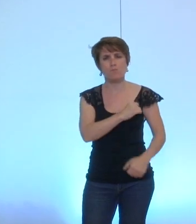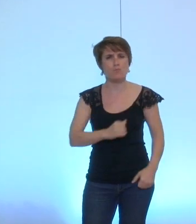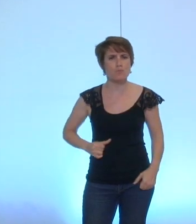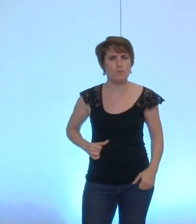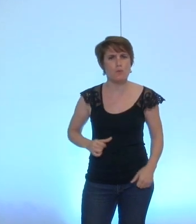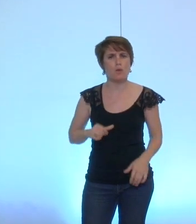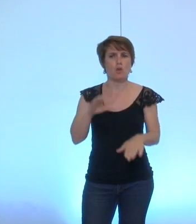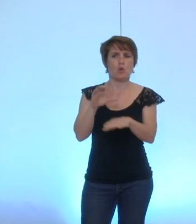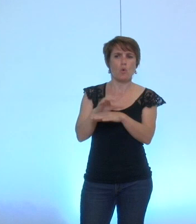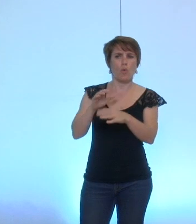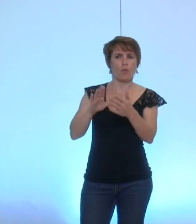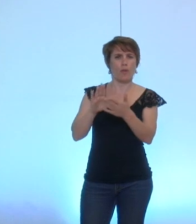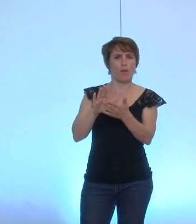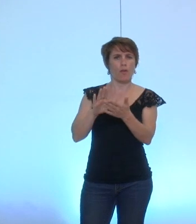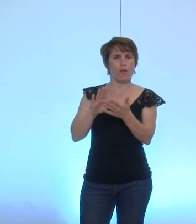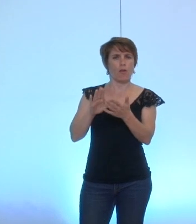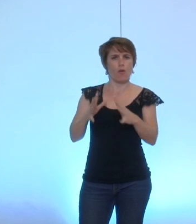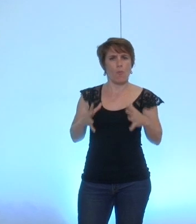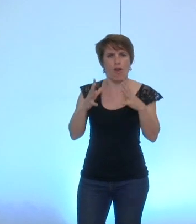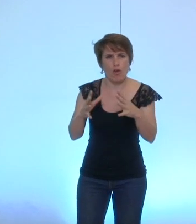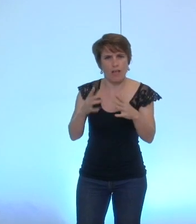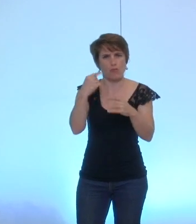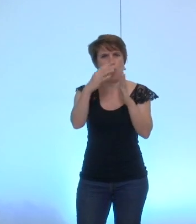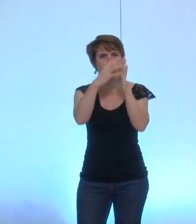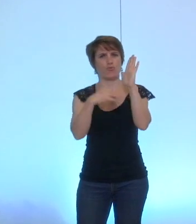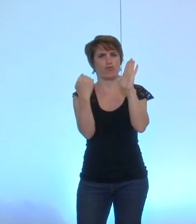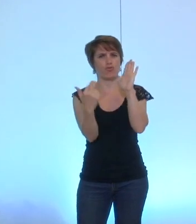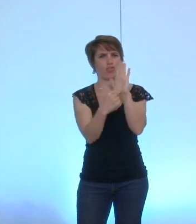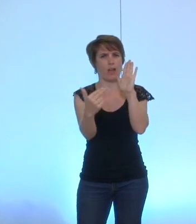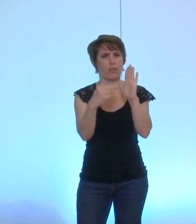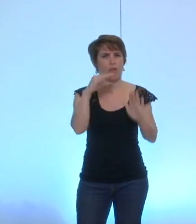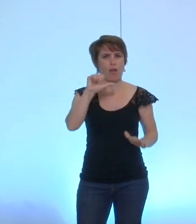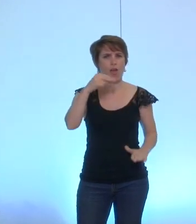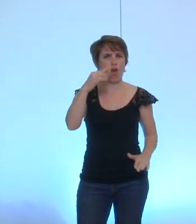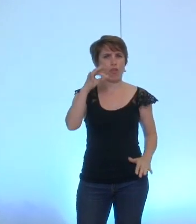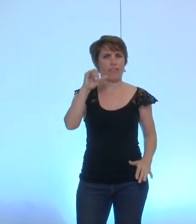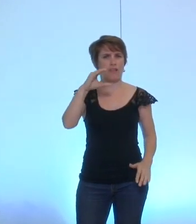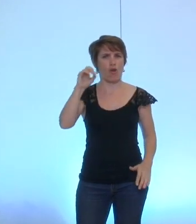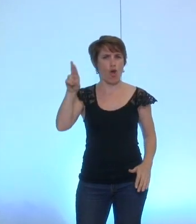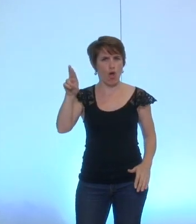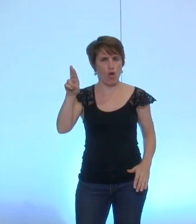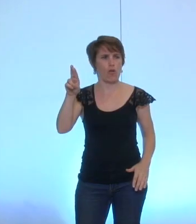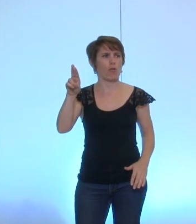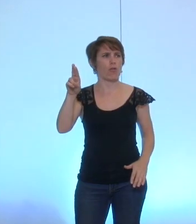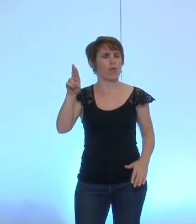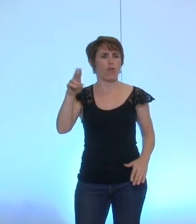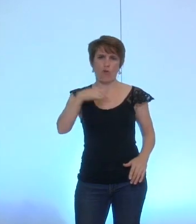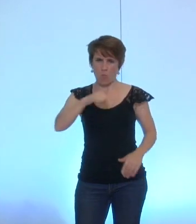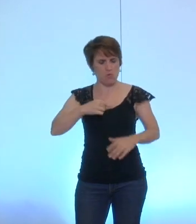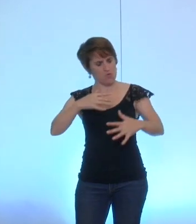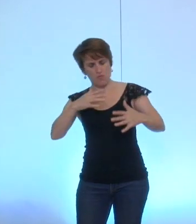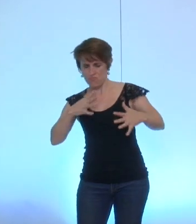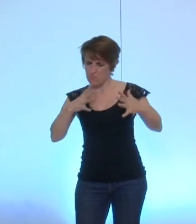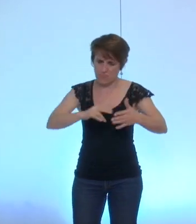de la charte anticorps et sur les signatures que nous y avions apportées. Le fait